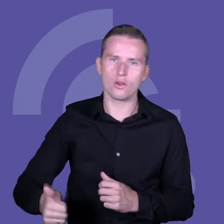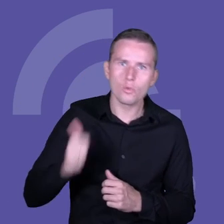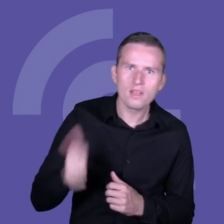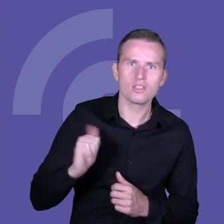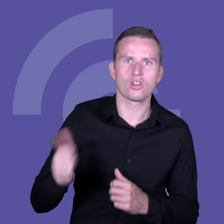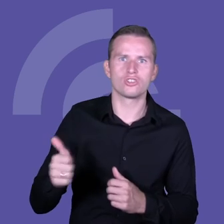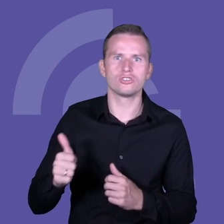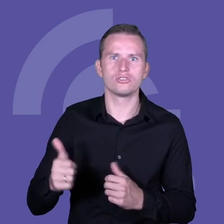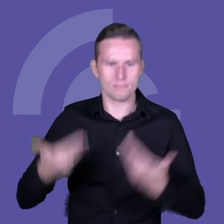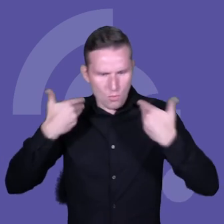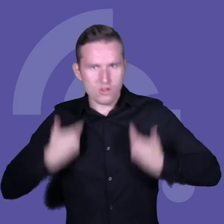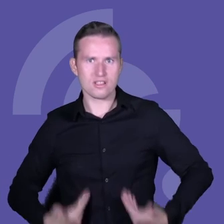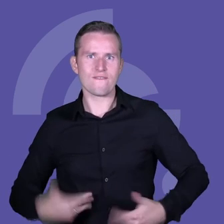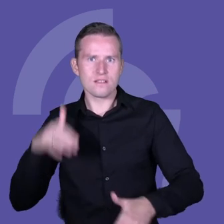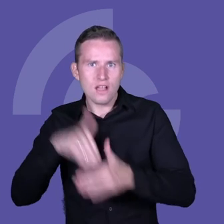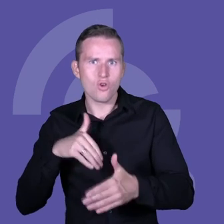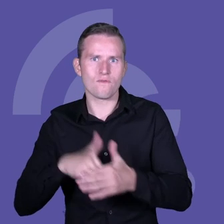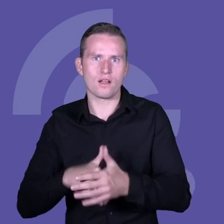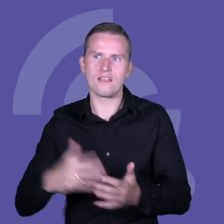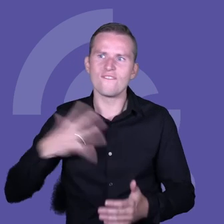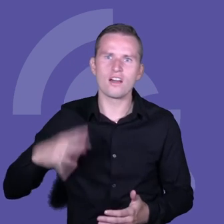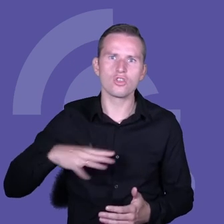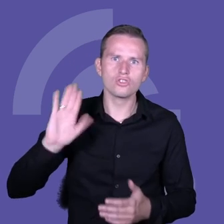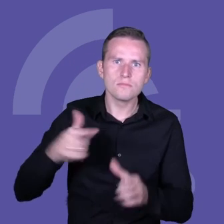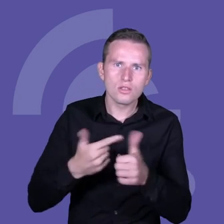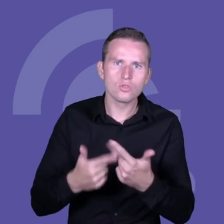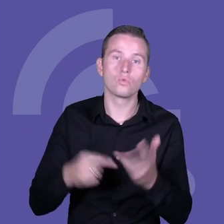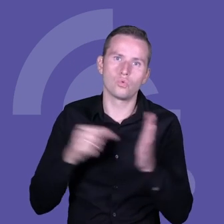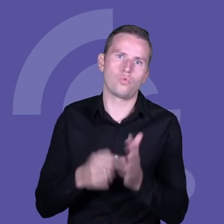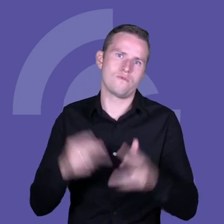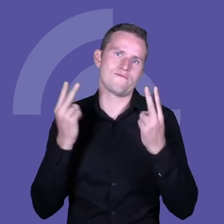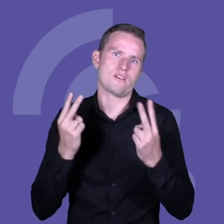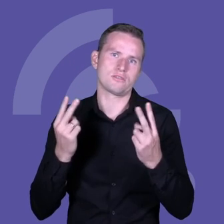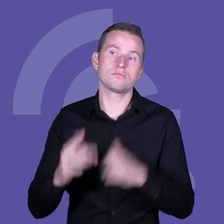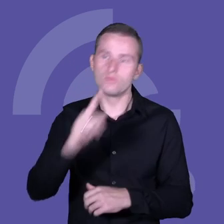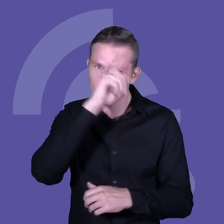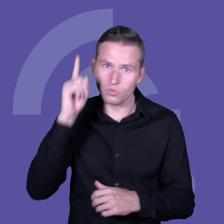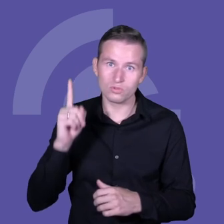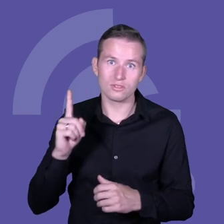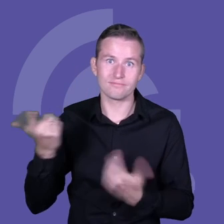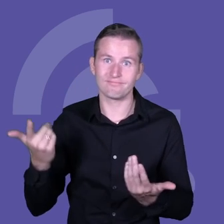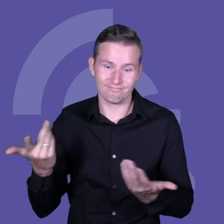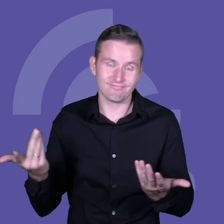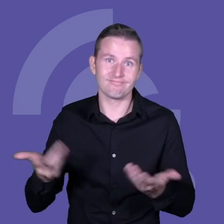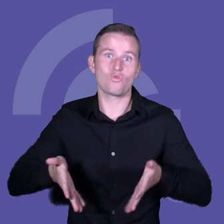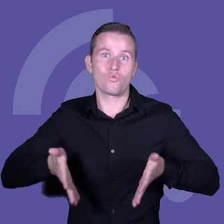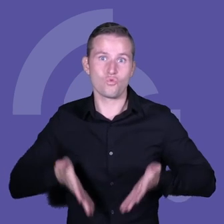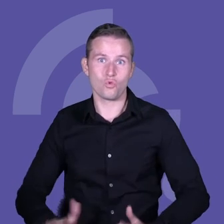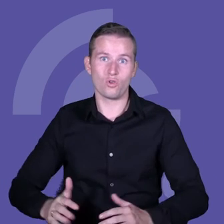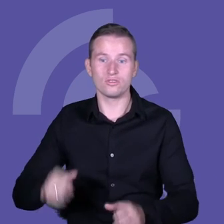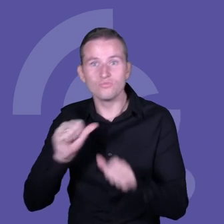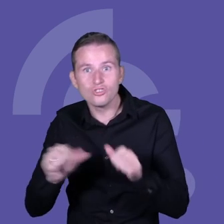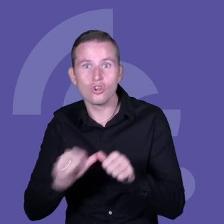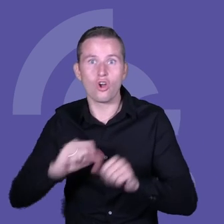wartości, zachowania. I są to rzeczy, które kształtujemy od narodzin, w zasadzie od przedszkola, poprzez